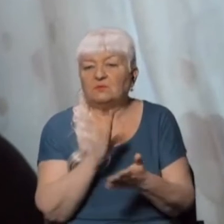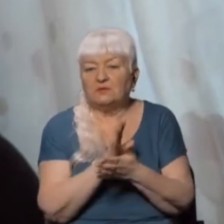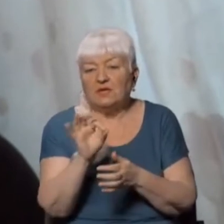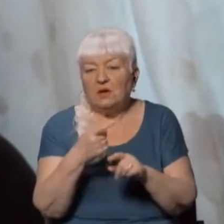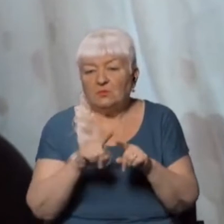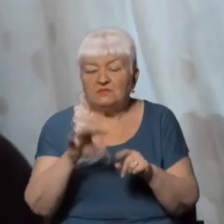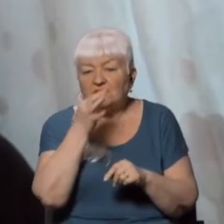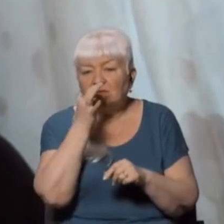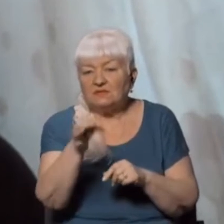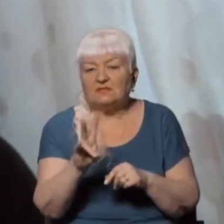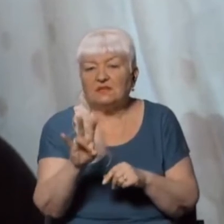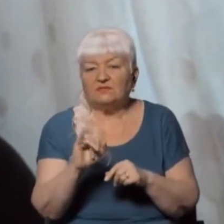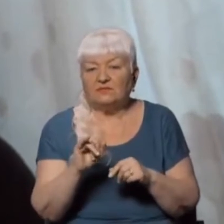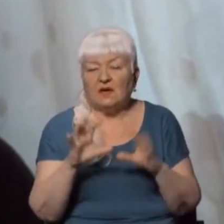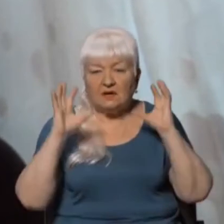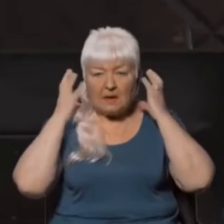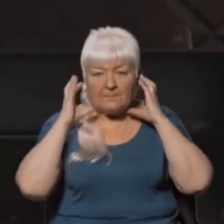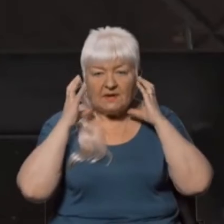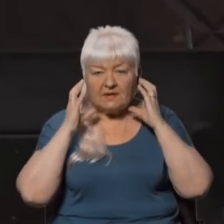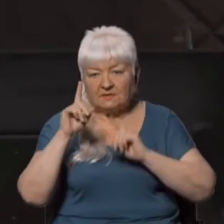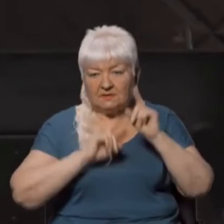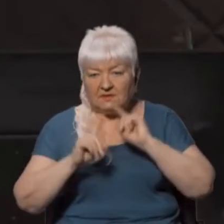сказав на апаратній нараді. Далі пряма мова.